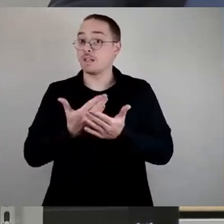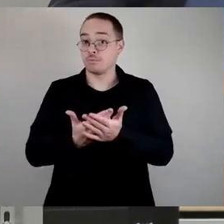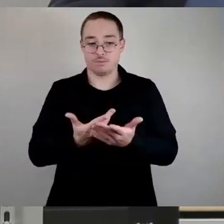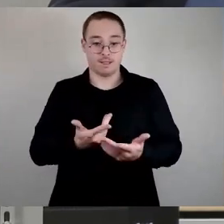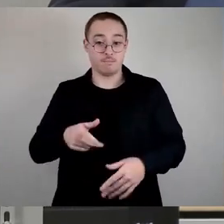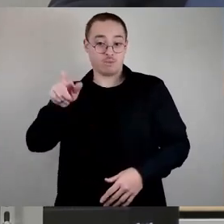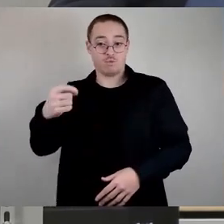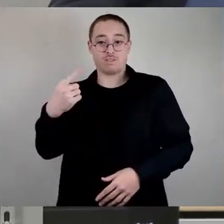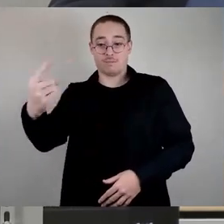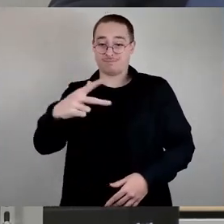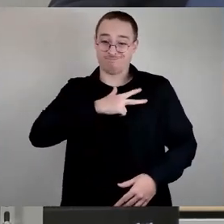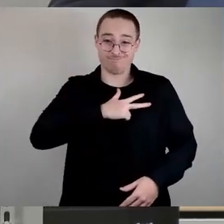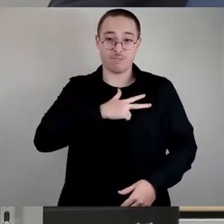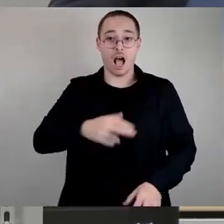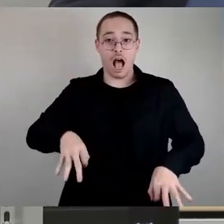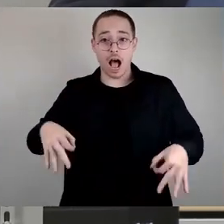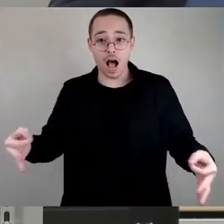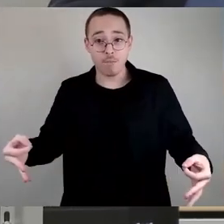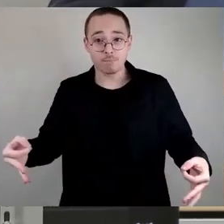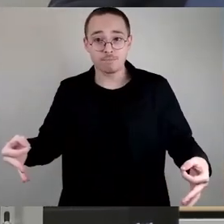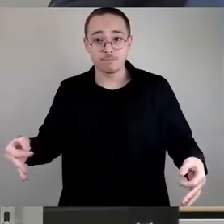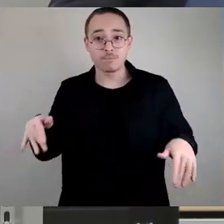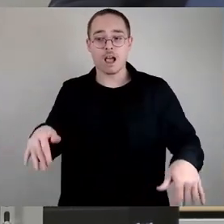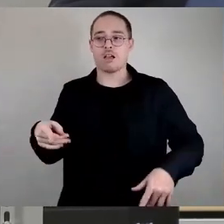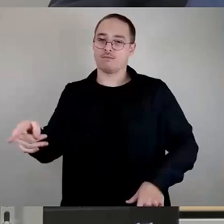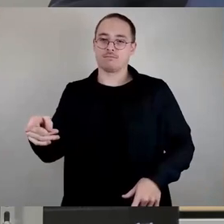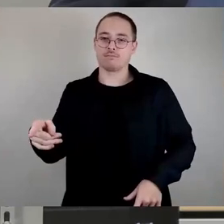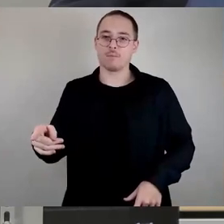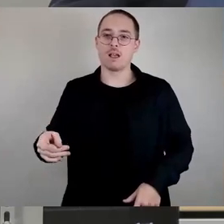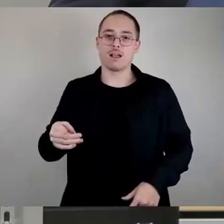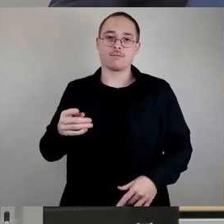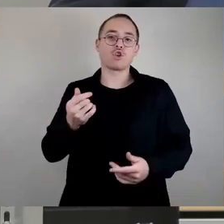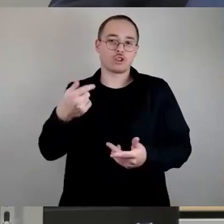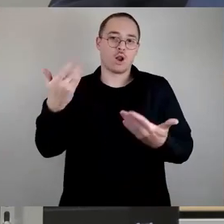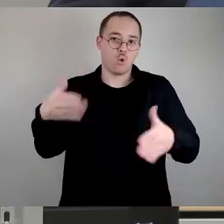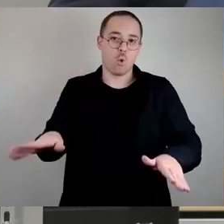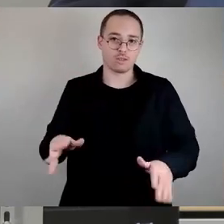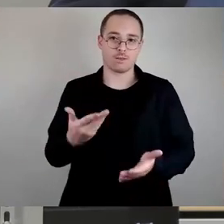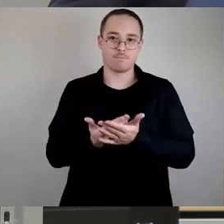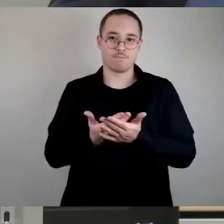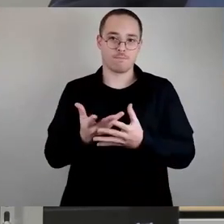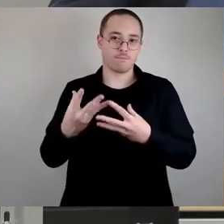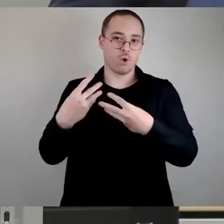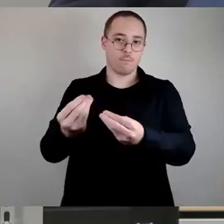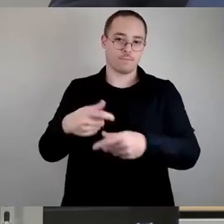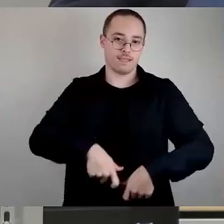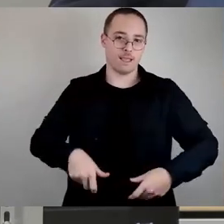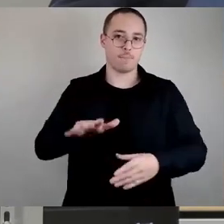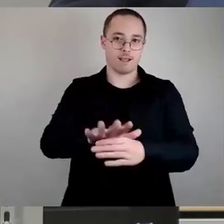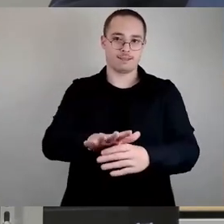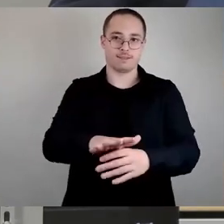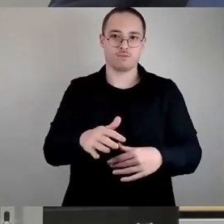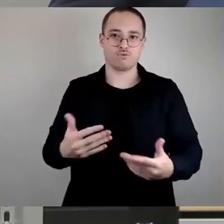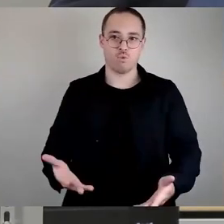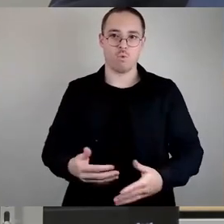kann es bezahlen und auch noch gut von der Steuer absetzen. Was man übrigens nicht vergessen sollte, jeden Euro, den wir zur Senkung der Kita-Beiträge